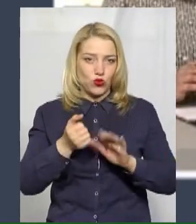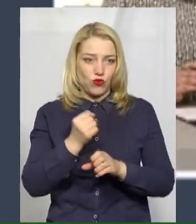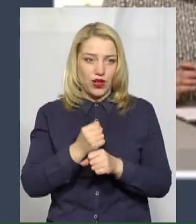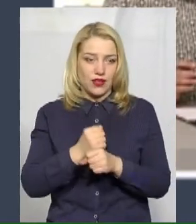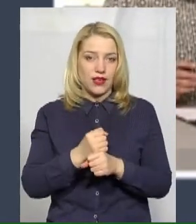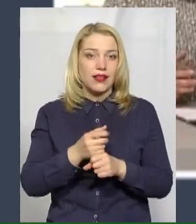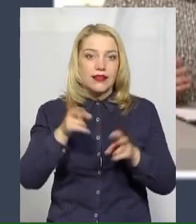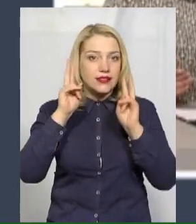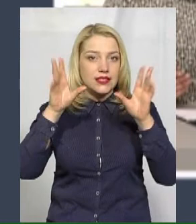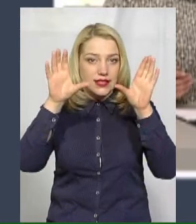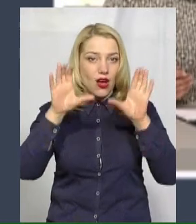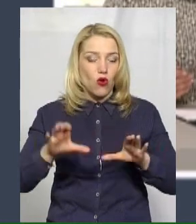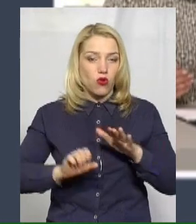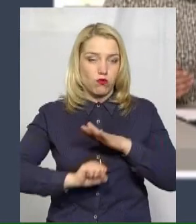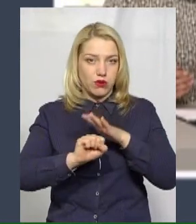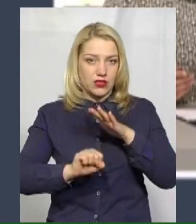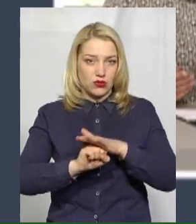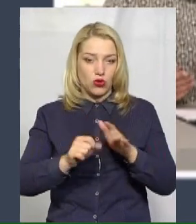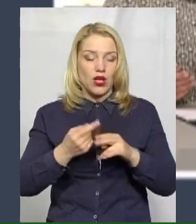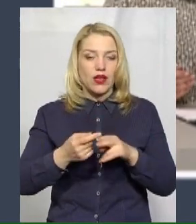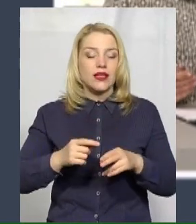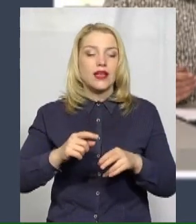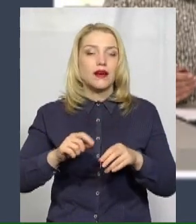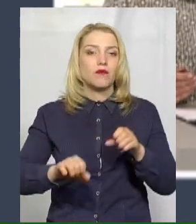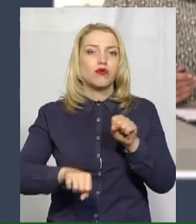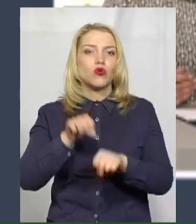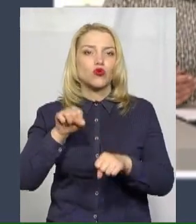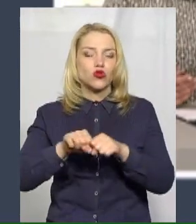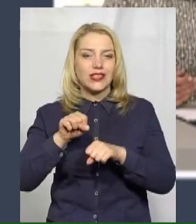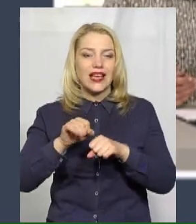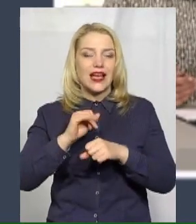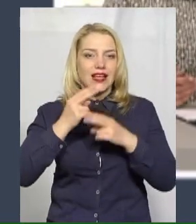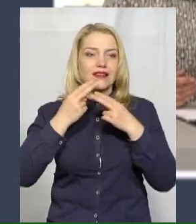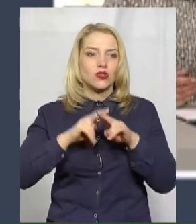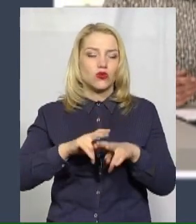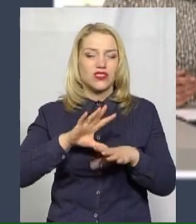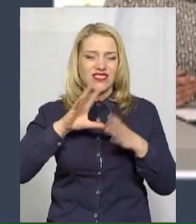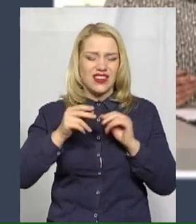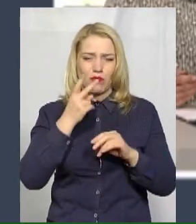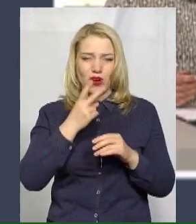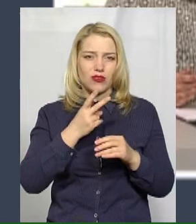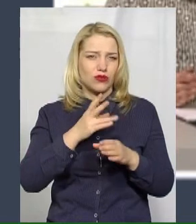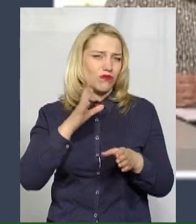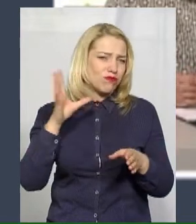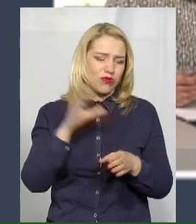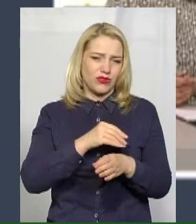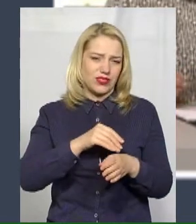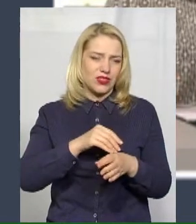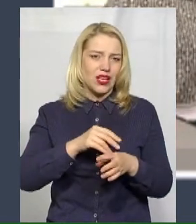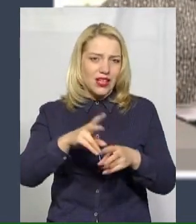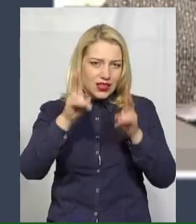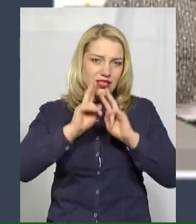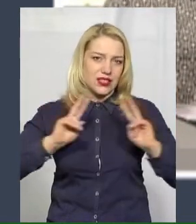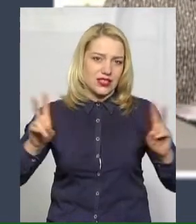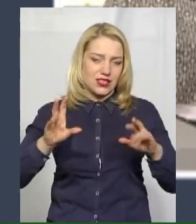базу, допускають порушення інструкції про заповнення протоколів. і взагалі демонструють там певні незнання про соціального законодавства